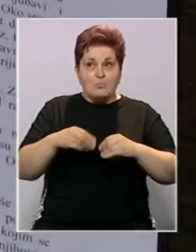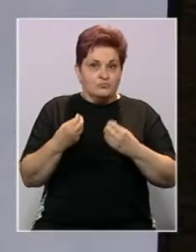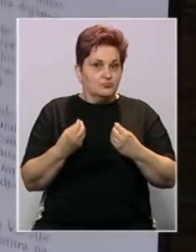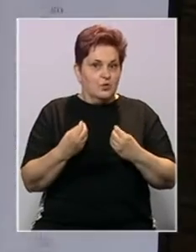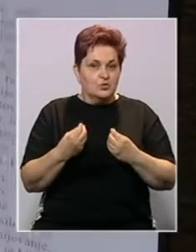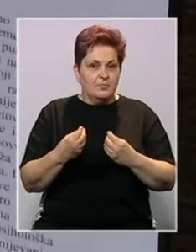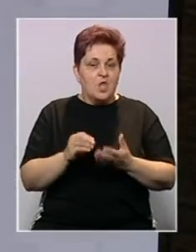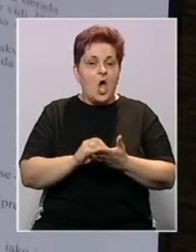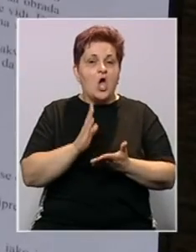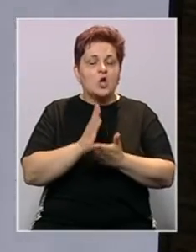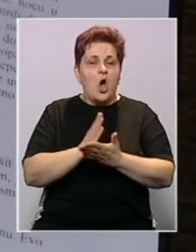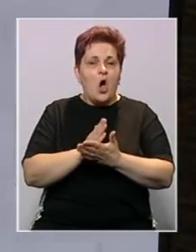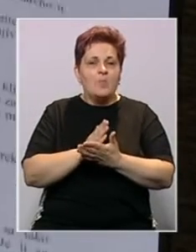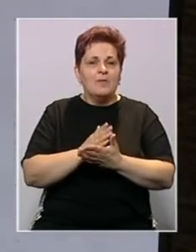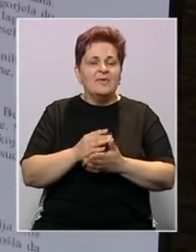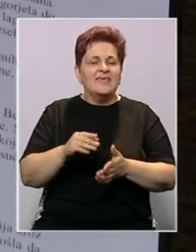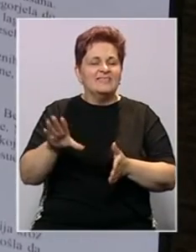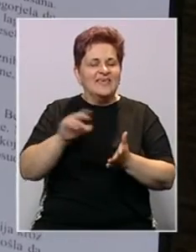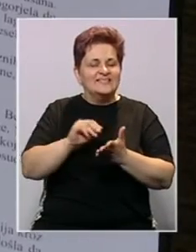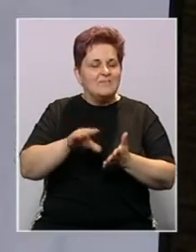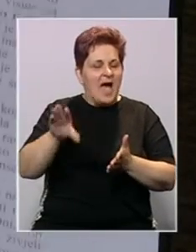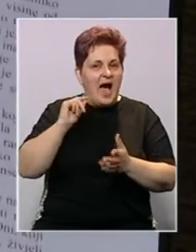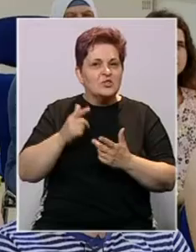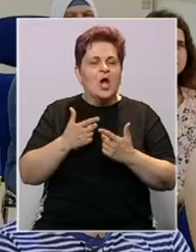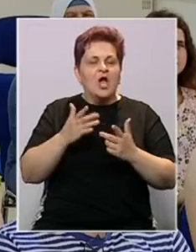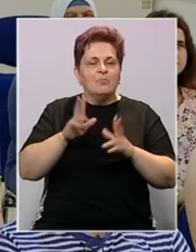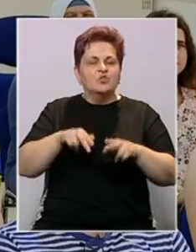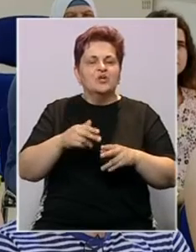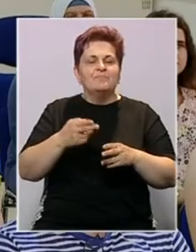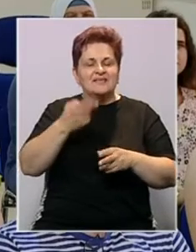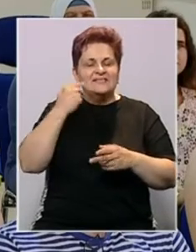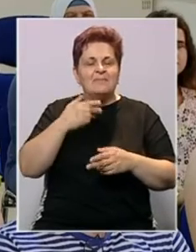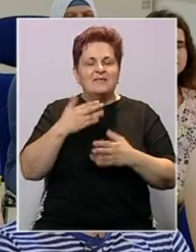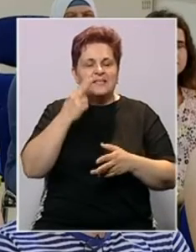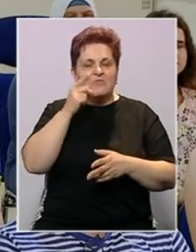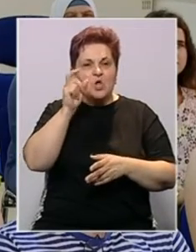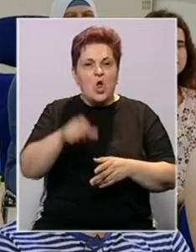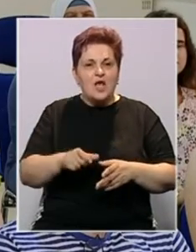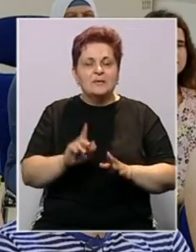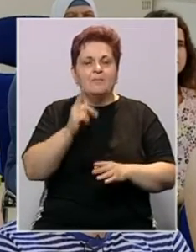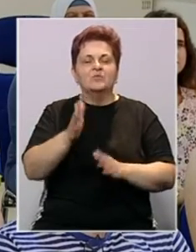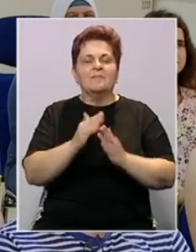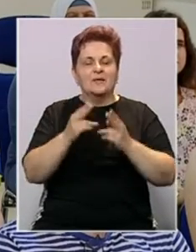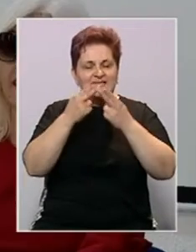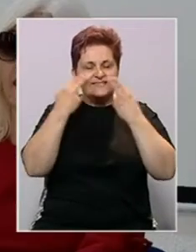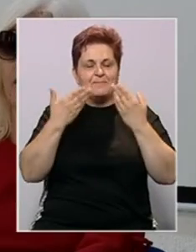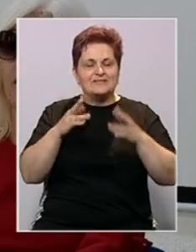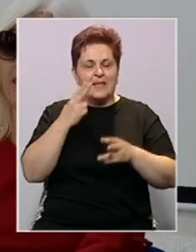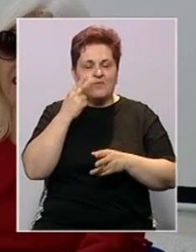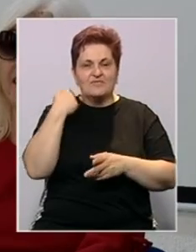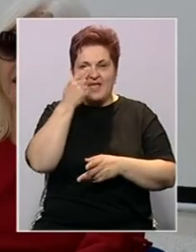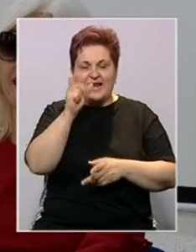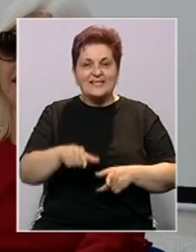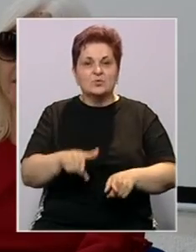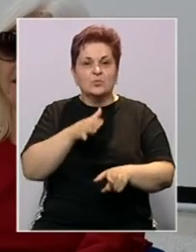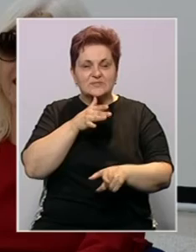dobro. Roman će biti snimljen i u audio formatu, dostupan slijepim i slabovidnim osobama putem biblioteke za slijepa i slabovidna